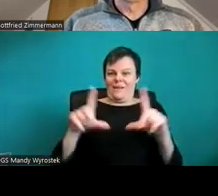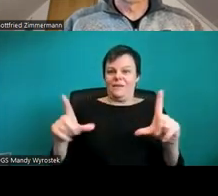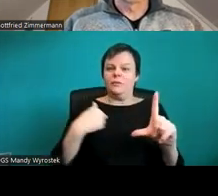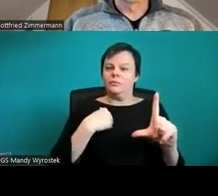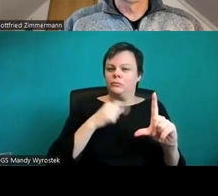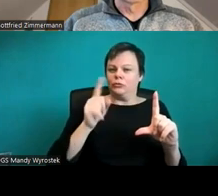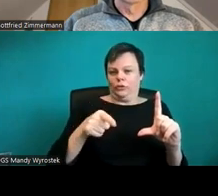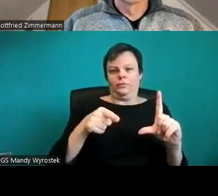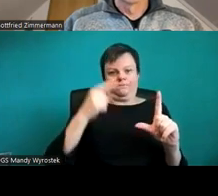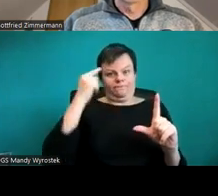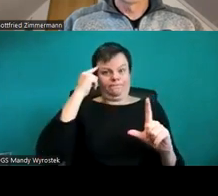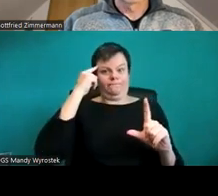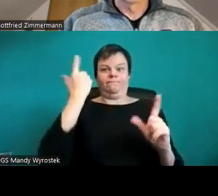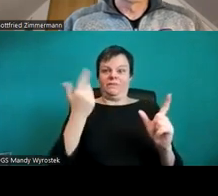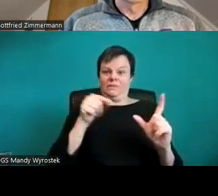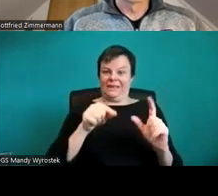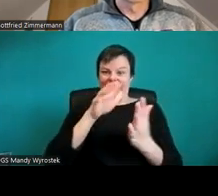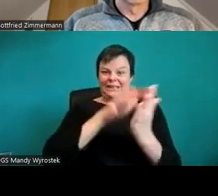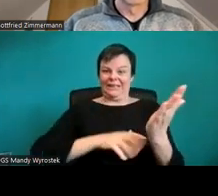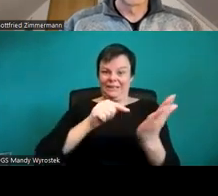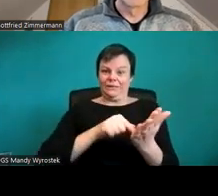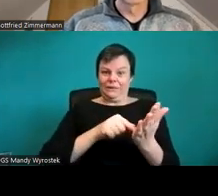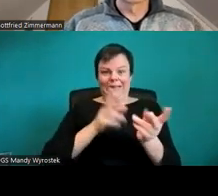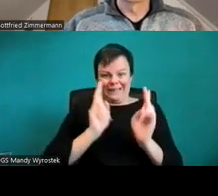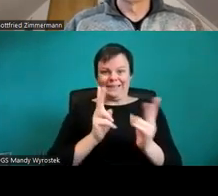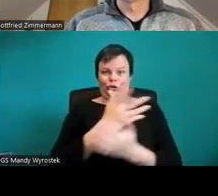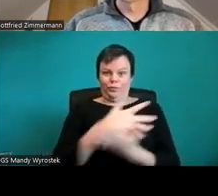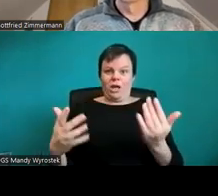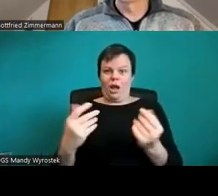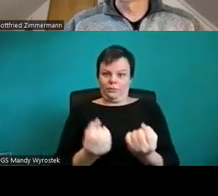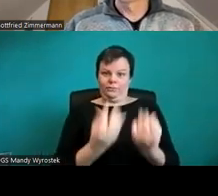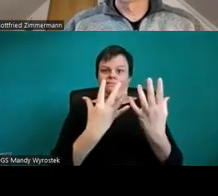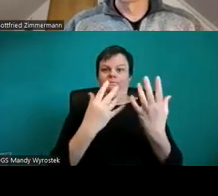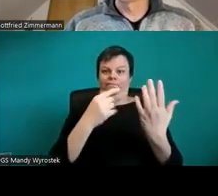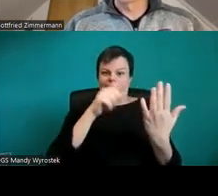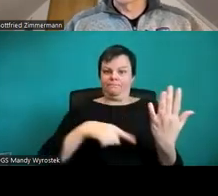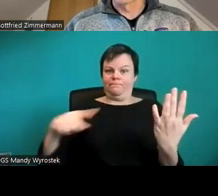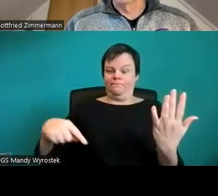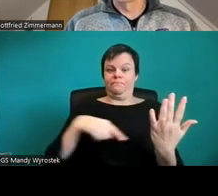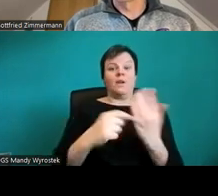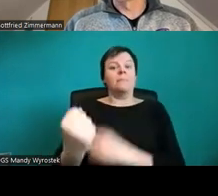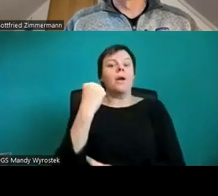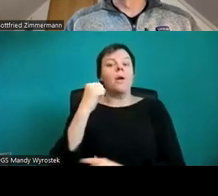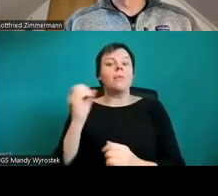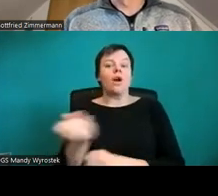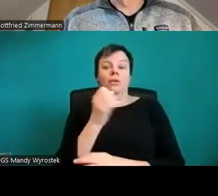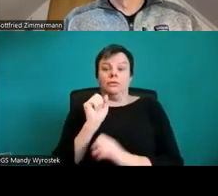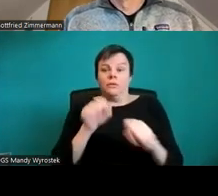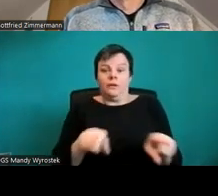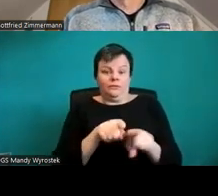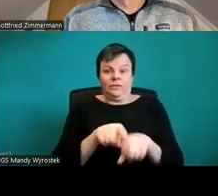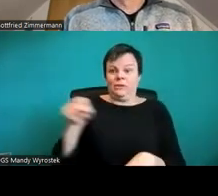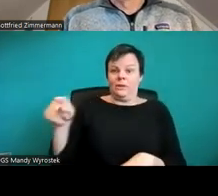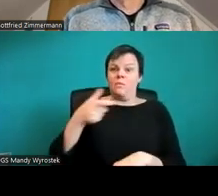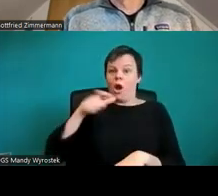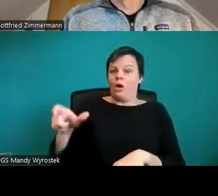In PowerPoint kann man genauso wie in Word einzelne Wörter entsprechend auszeichnen. Wenn ich zum Beispiel jetzt hier